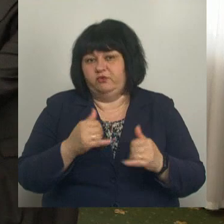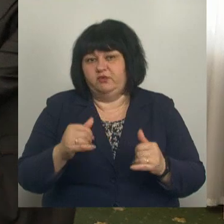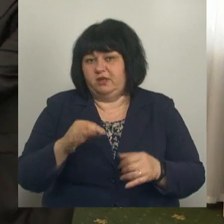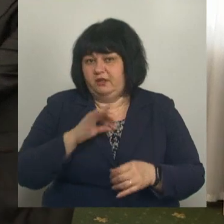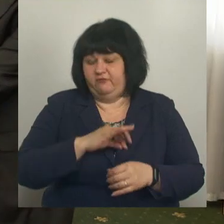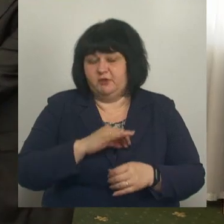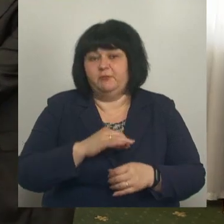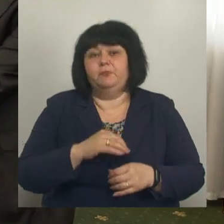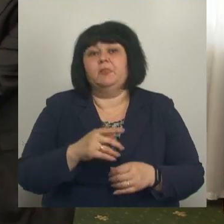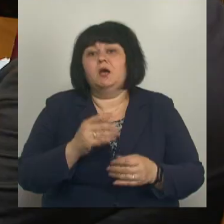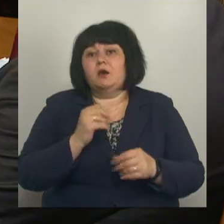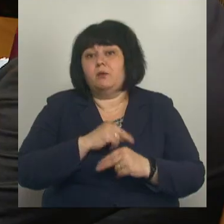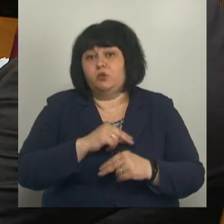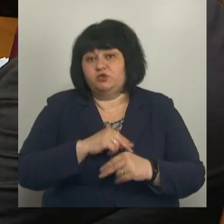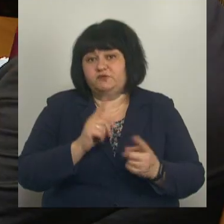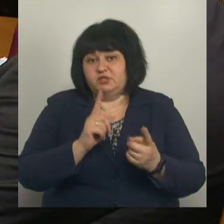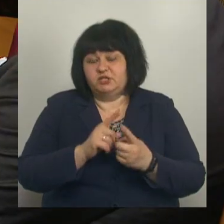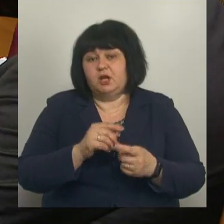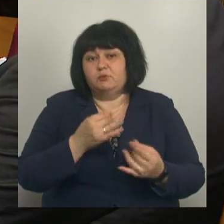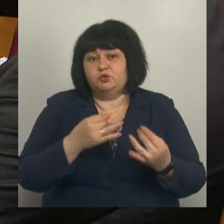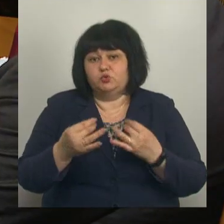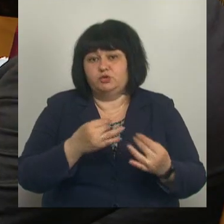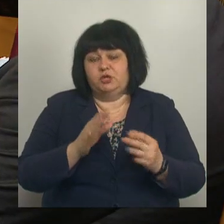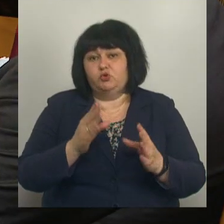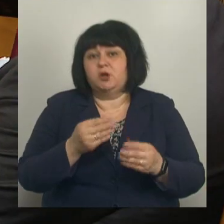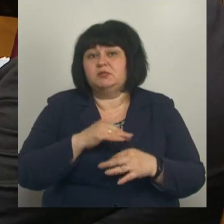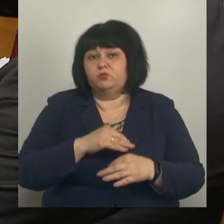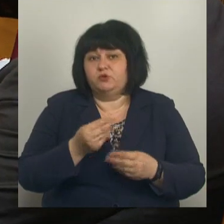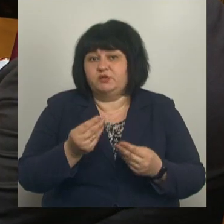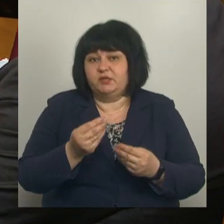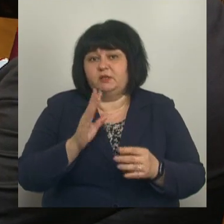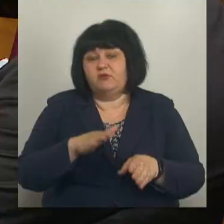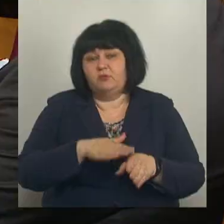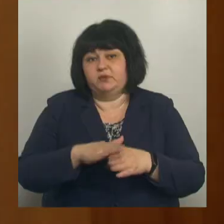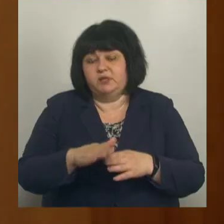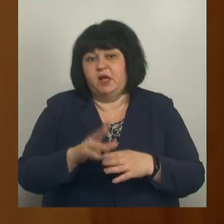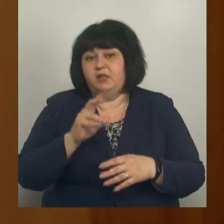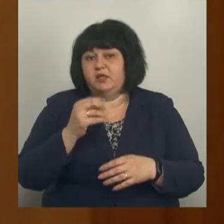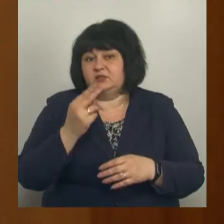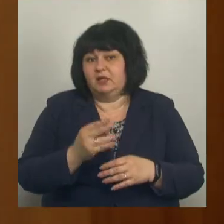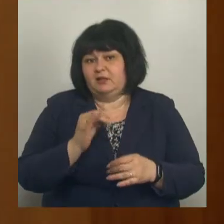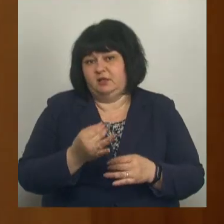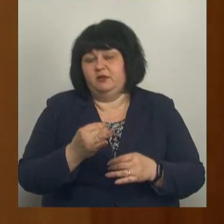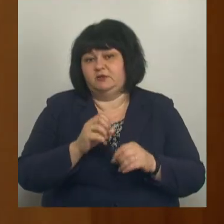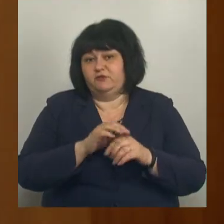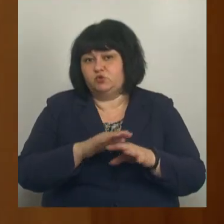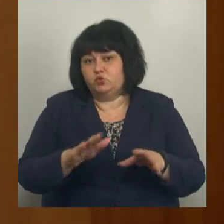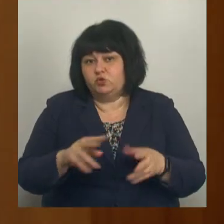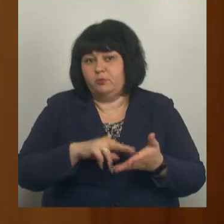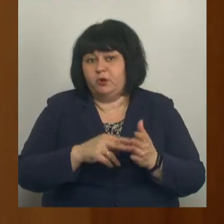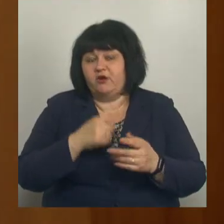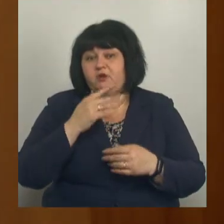рабочей встречи обсудили не только вопросы использования средств на реализацию национальных и инфраструктурных проектов. Говорили о